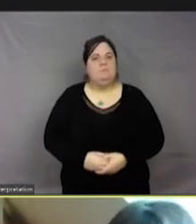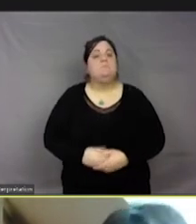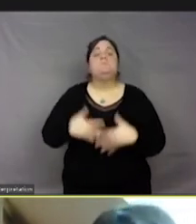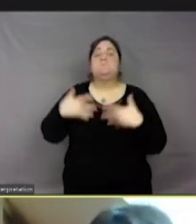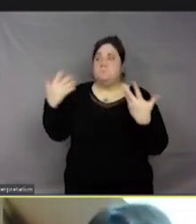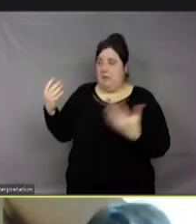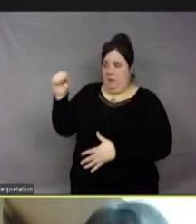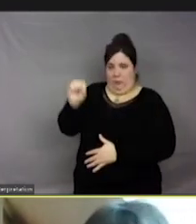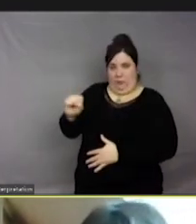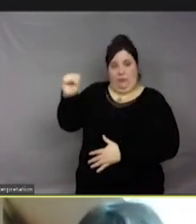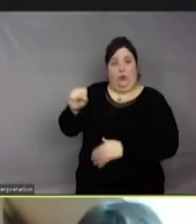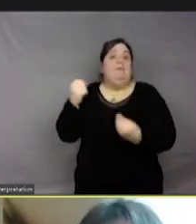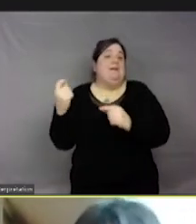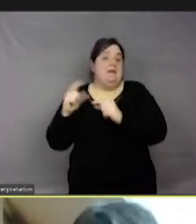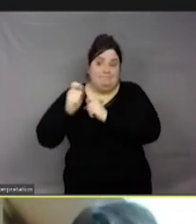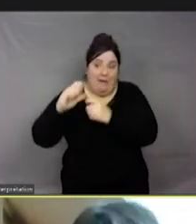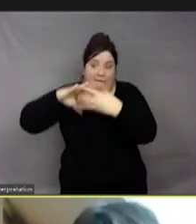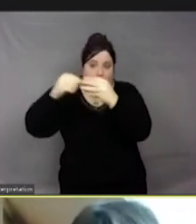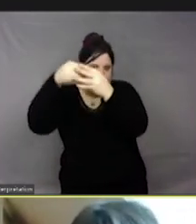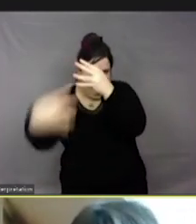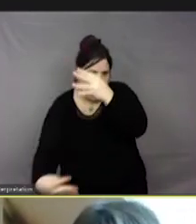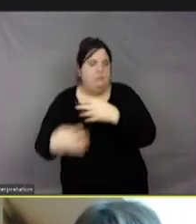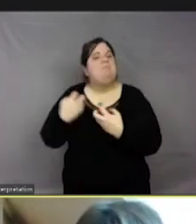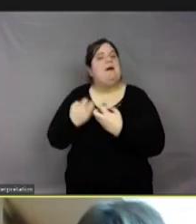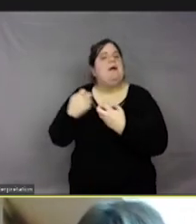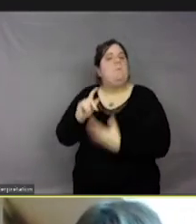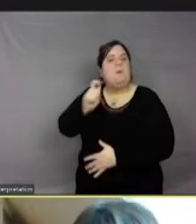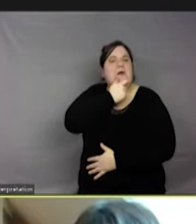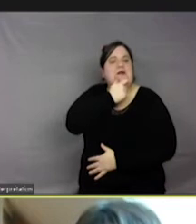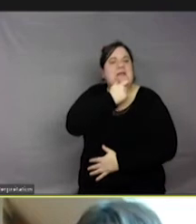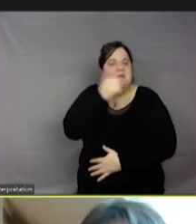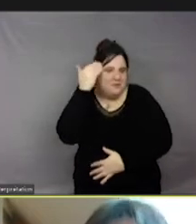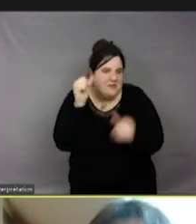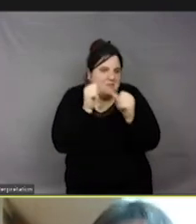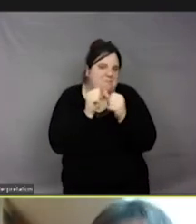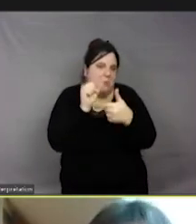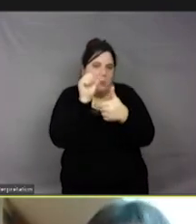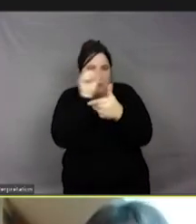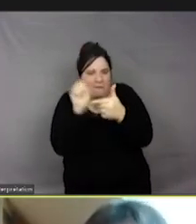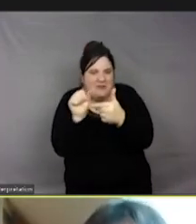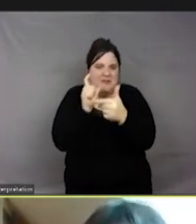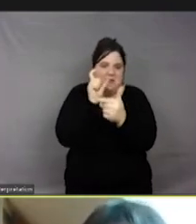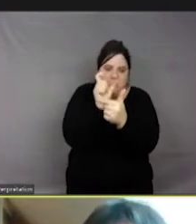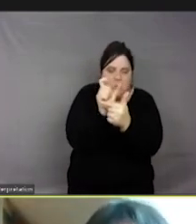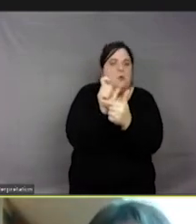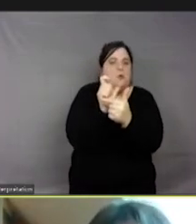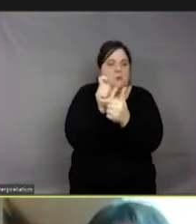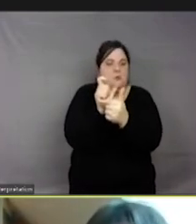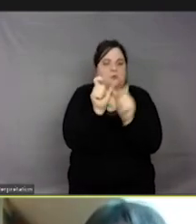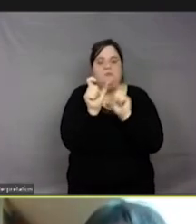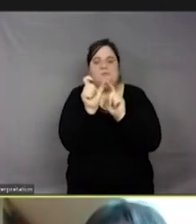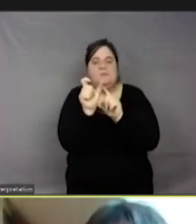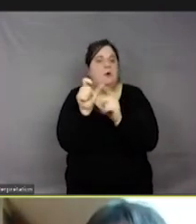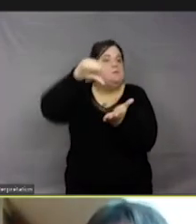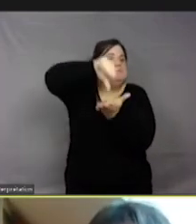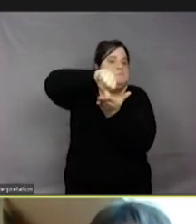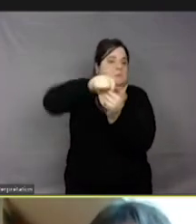en anglais la morphologie, vous connaissez les radicaux, les préfixes, les suffixes. Là, j'ai mis en avant, en gras,